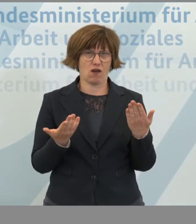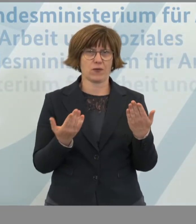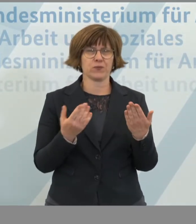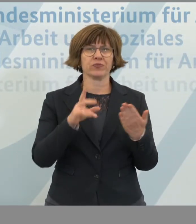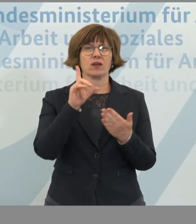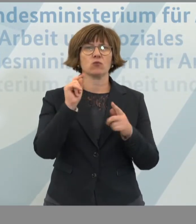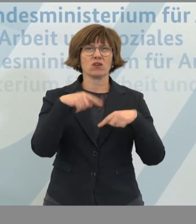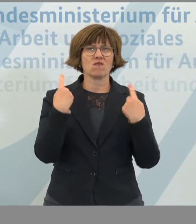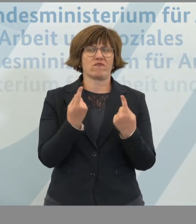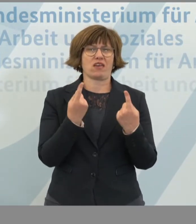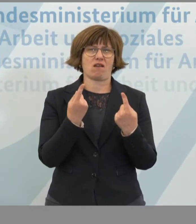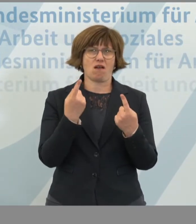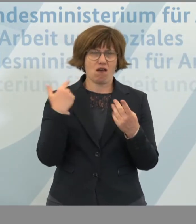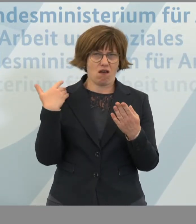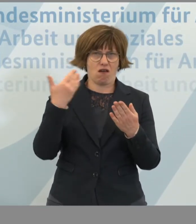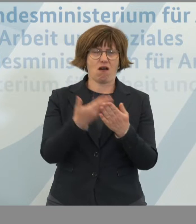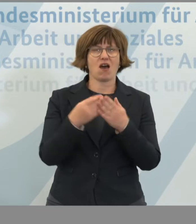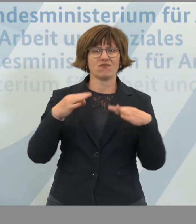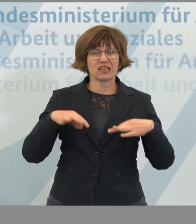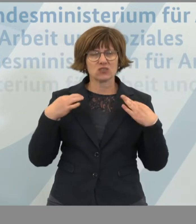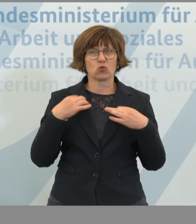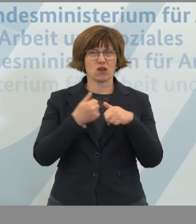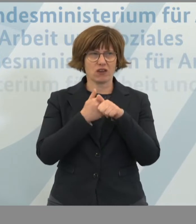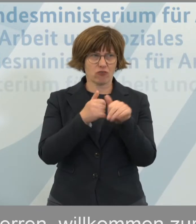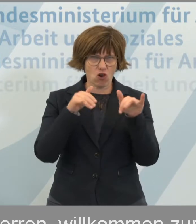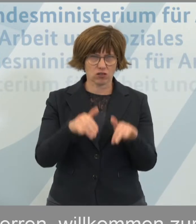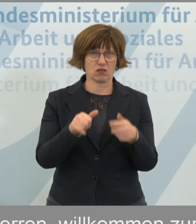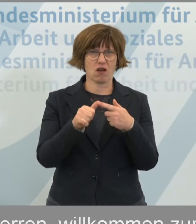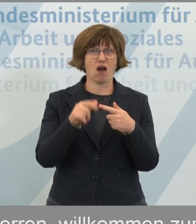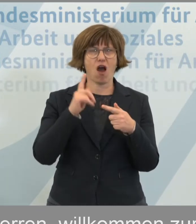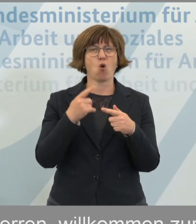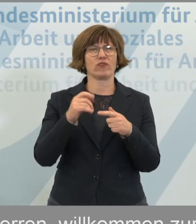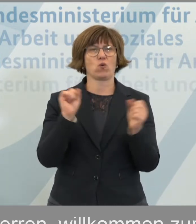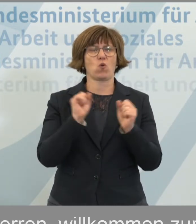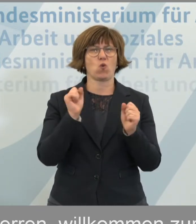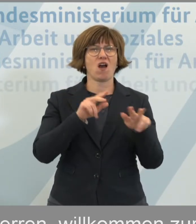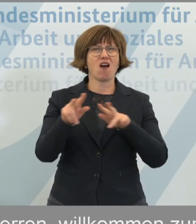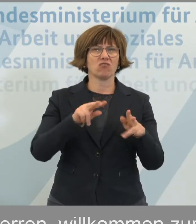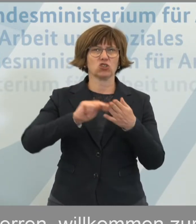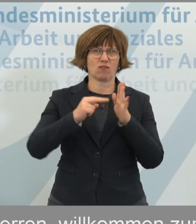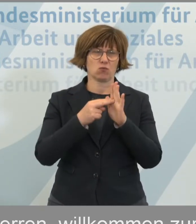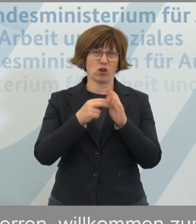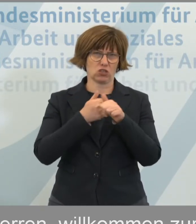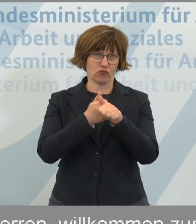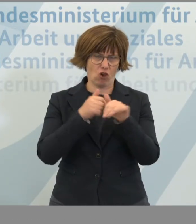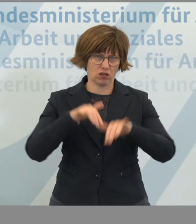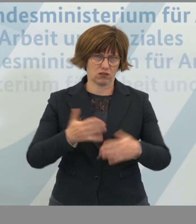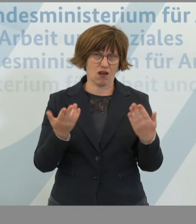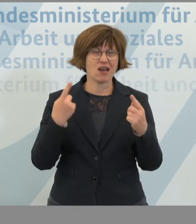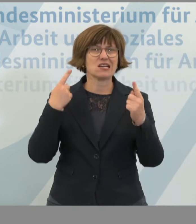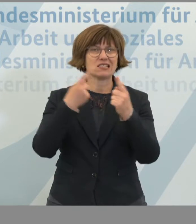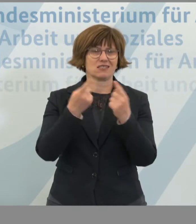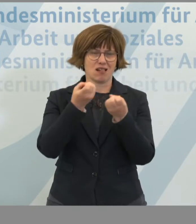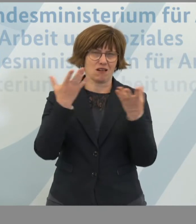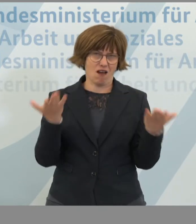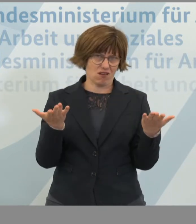Wir haben gesundheitliche Folgen, aber wir haben auch heftige wirtschaftspolitische Folgen. Unser Ziel ist